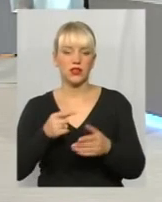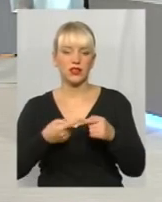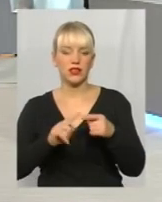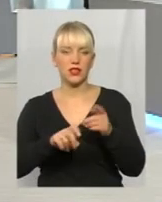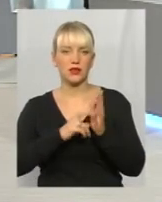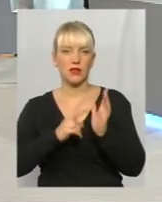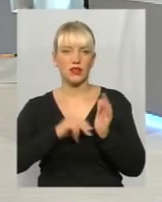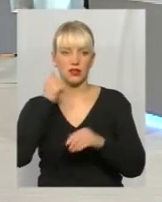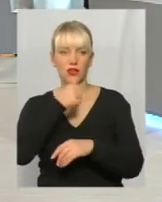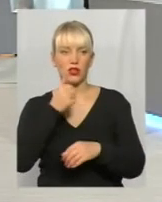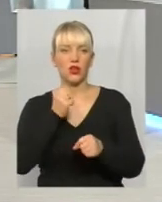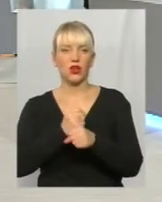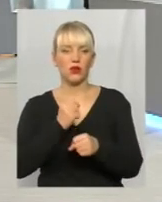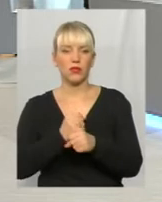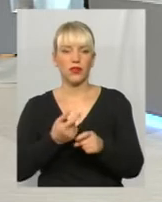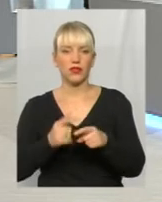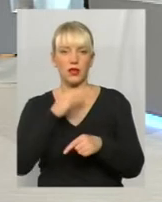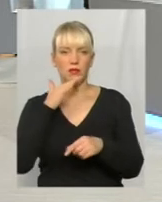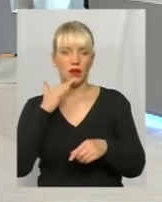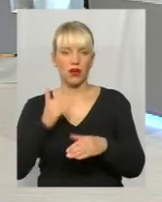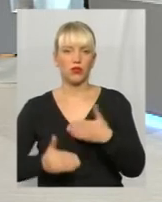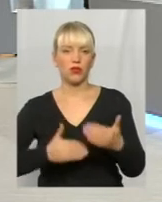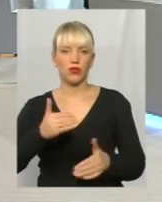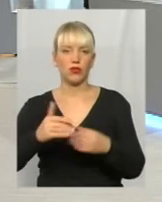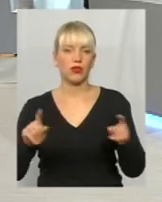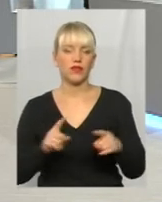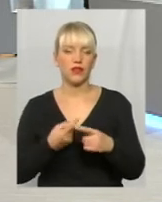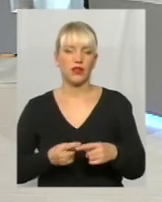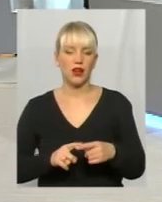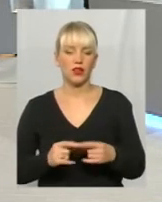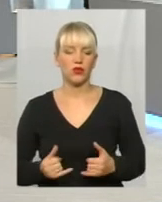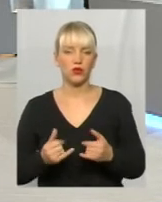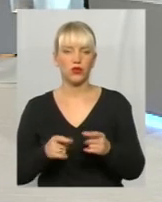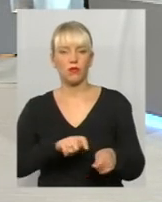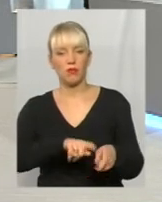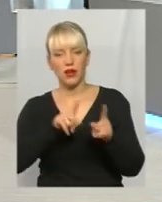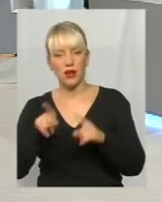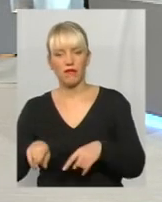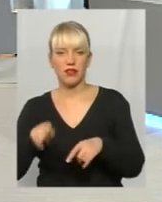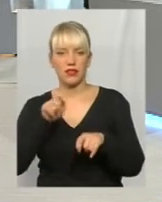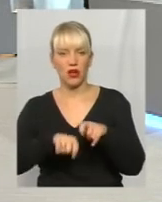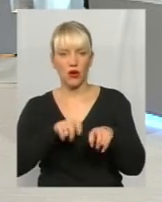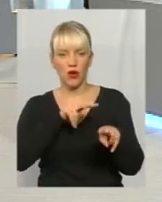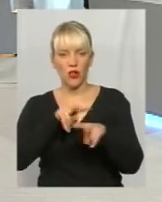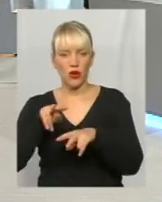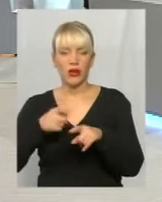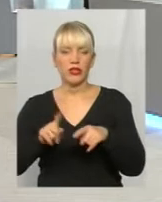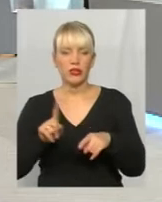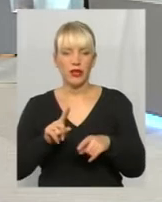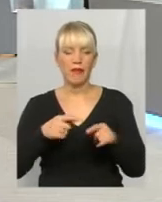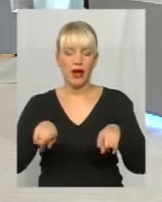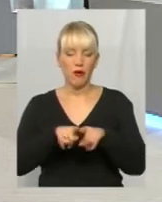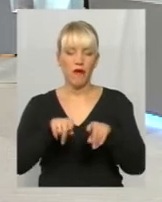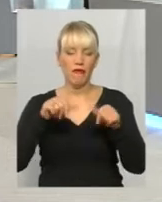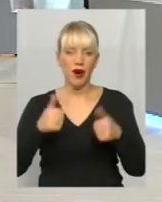рік робилася низка кроків для того, щоб перевести нагляд-контроль у таку форму, щоб мораторій був вже просто